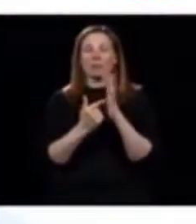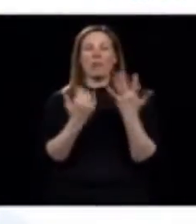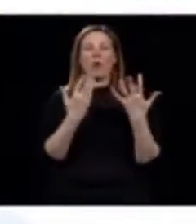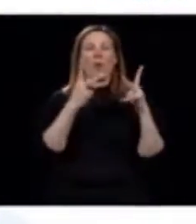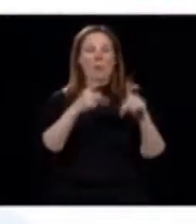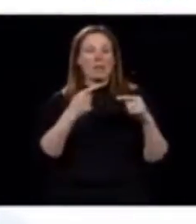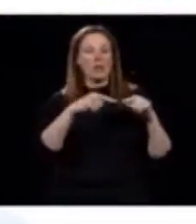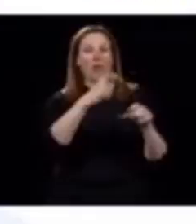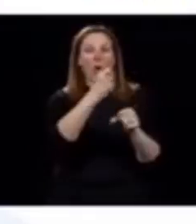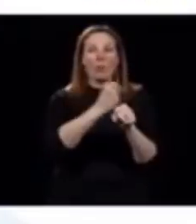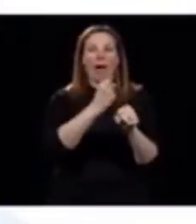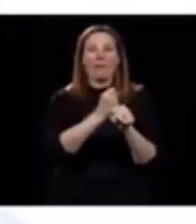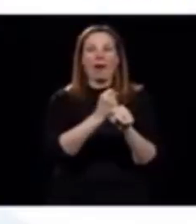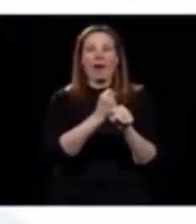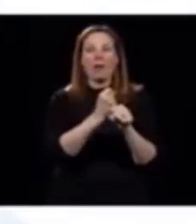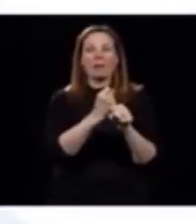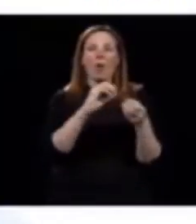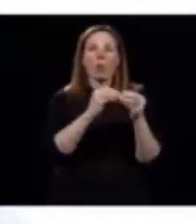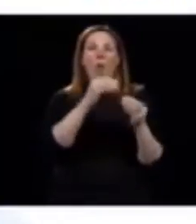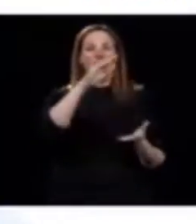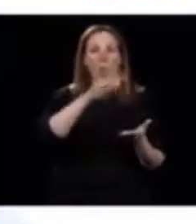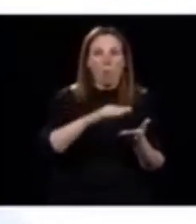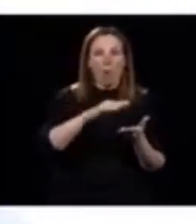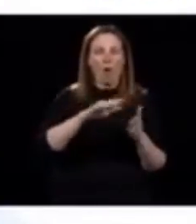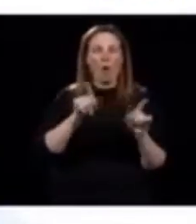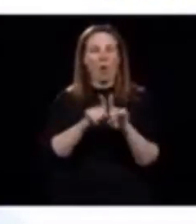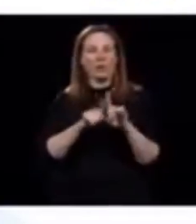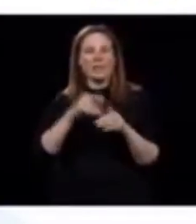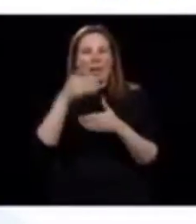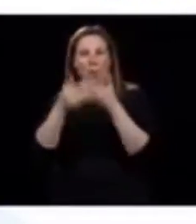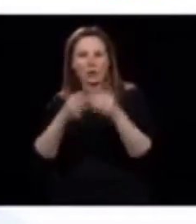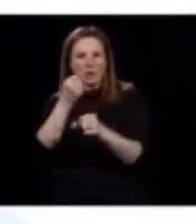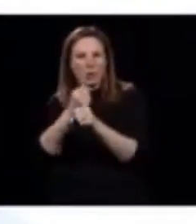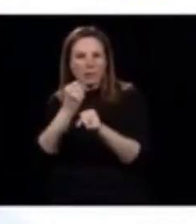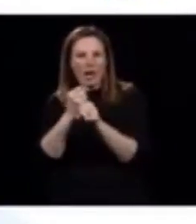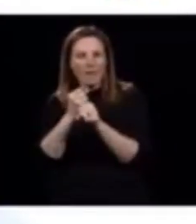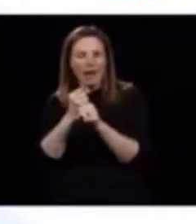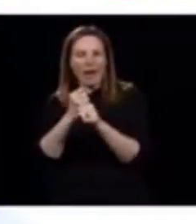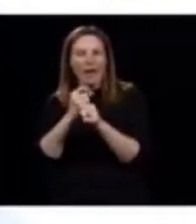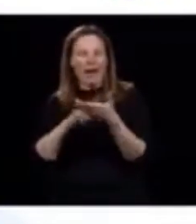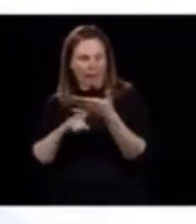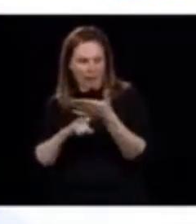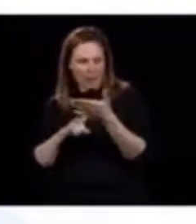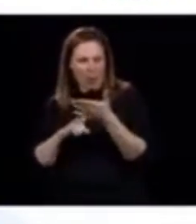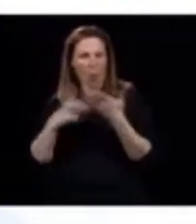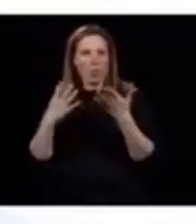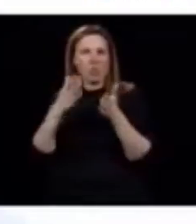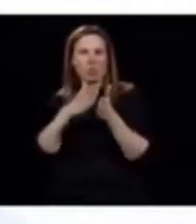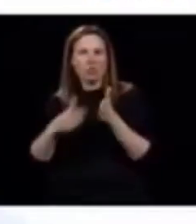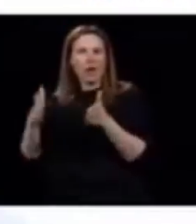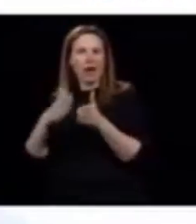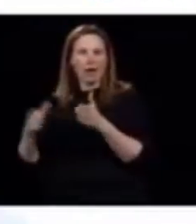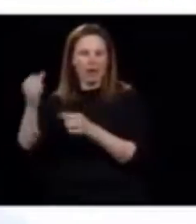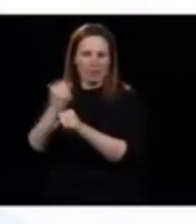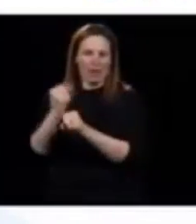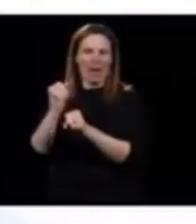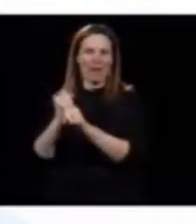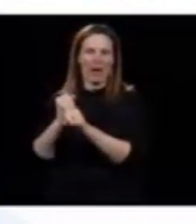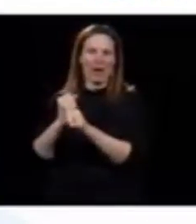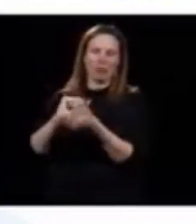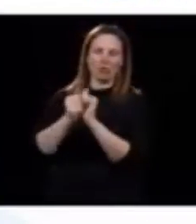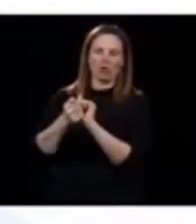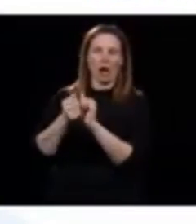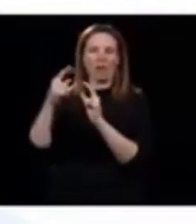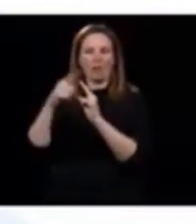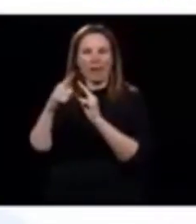par exemple, par des processus de travail qui sont revus, par des chaînes qui peuvent être opérées différemment, par du télétravail, bien ça, on va pouvoir